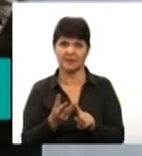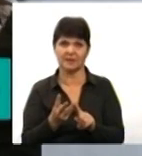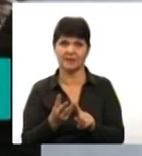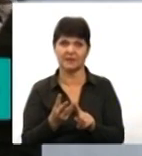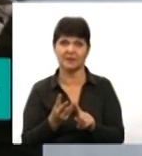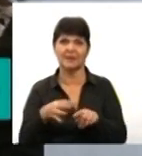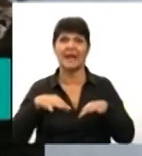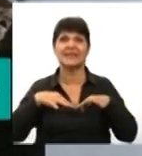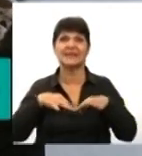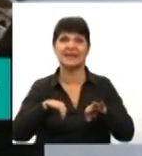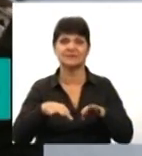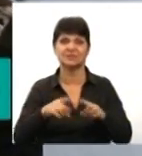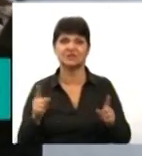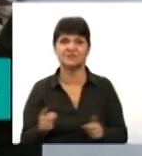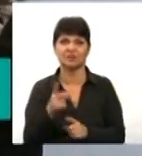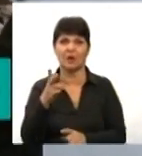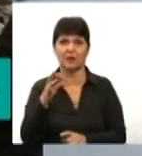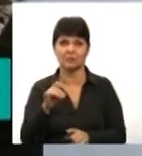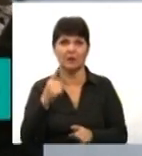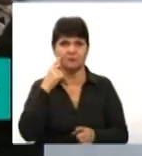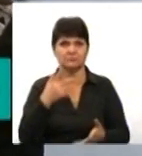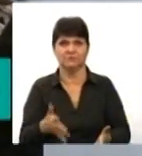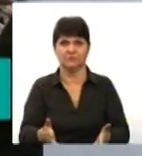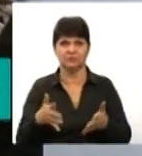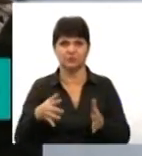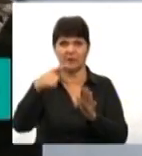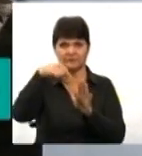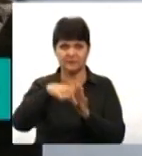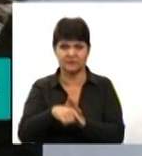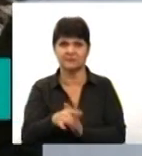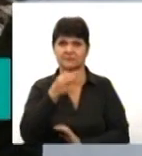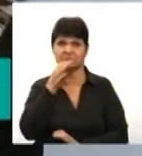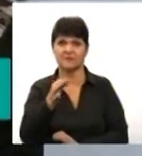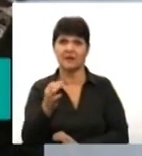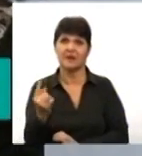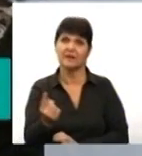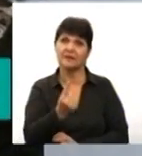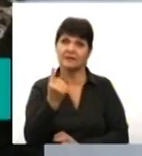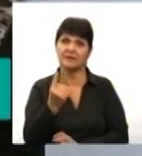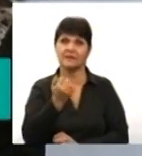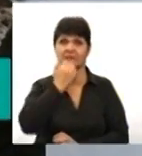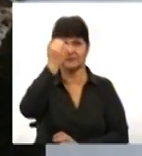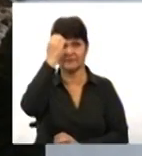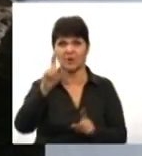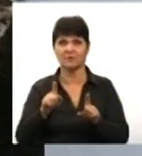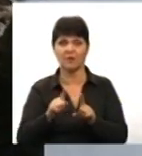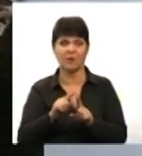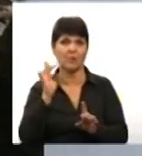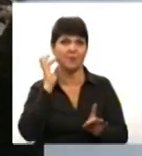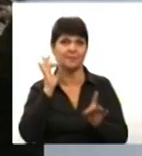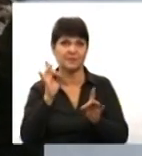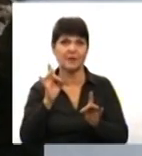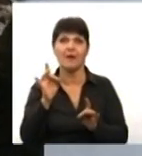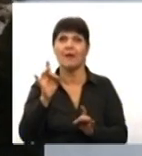транспорт, звичайно, теж чітко все всередині озвучено. Єдине, що завдяки такому пристрою ми зможемо,